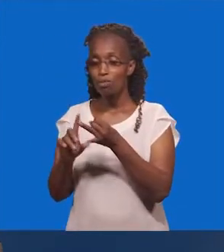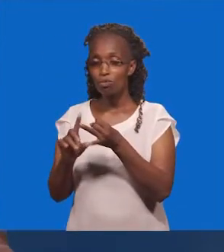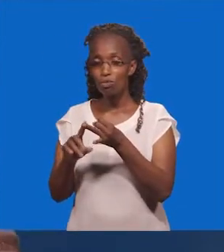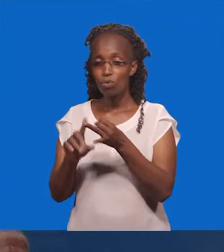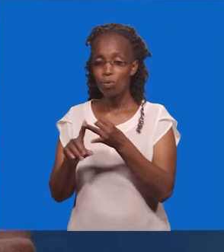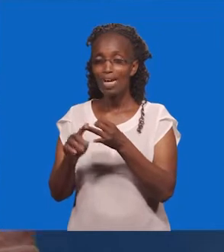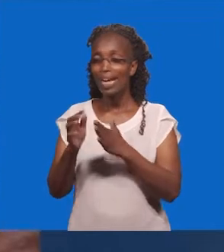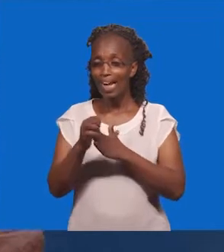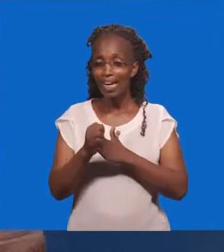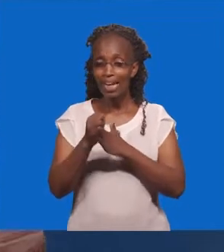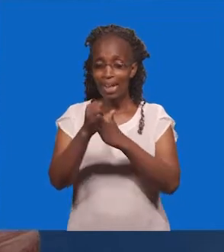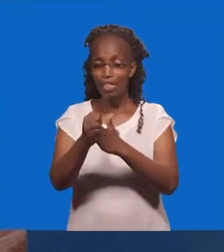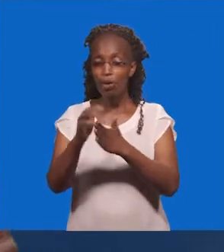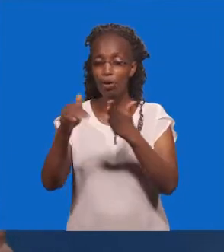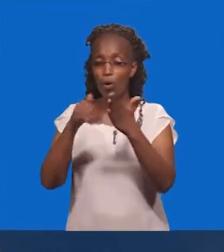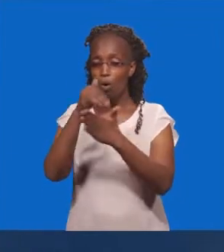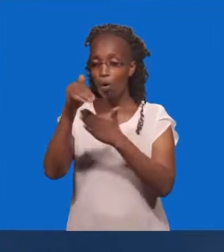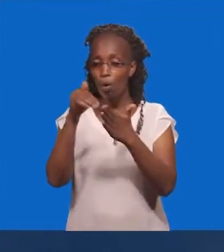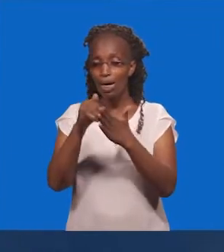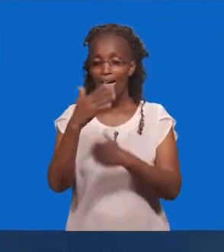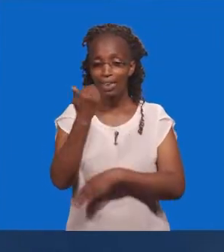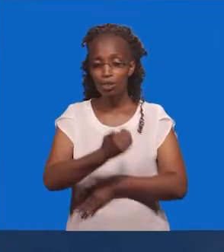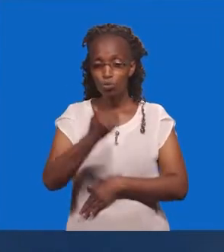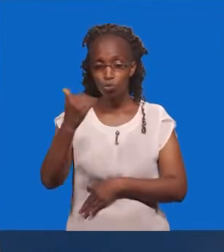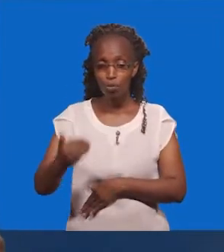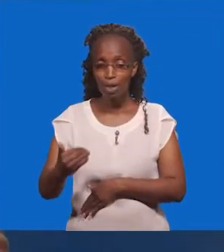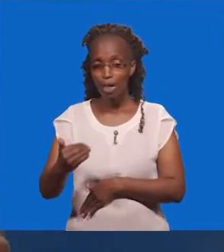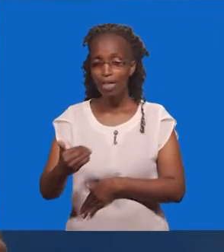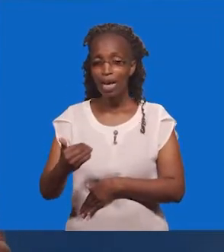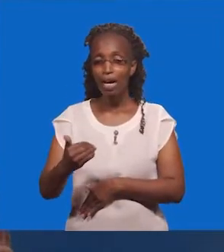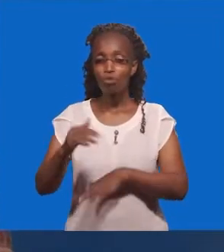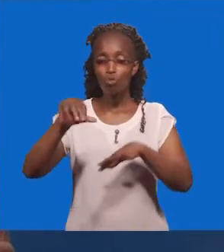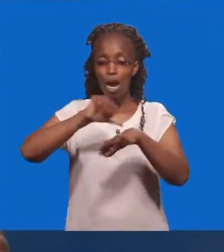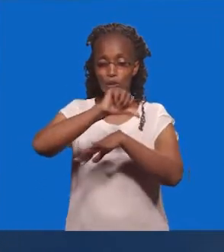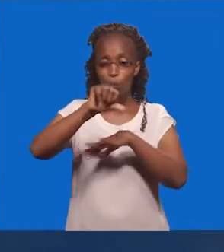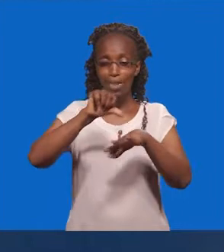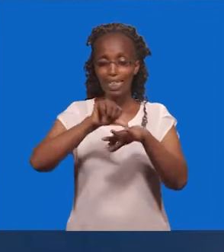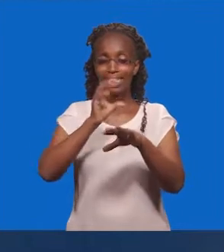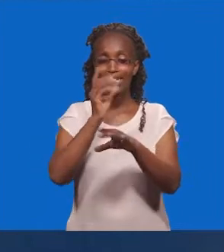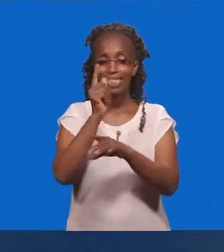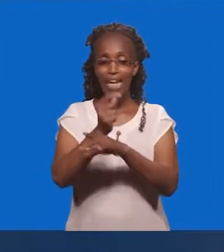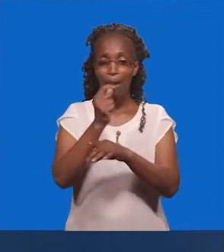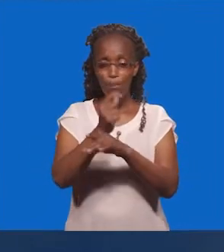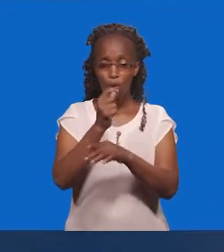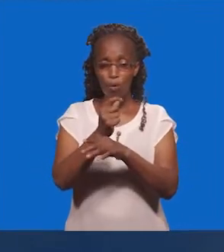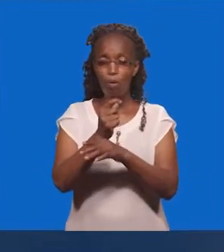Kufikia Mali Hakaweza Kuwaungoza Walawi Hakaweza Kutakasa Ekalu Na Hayo Mambo